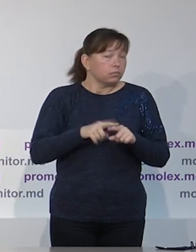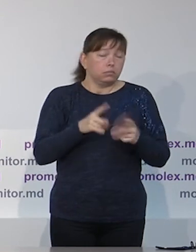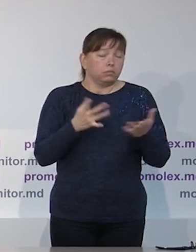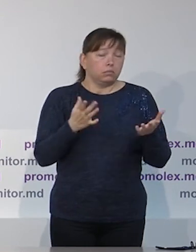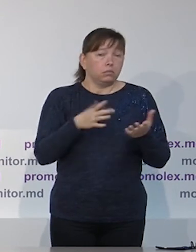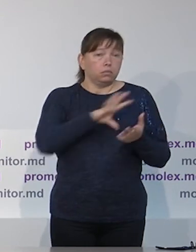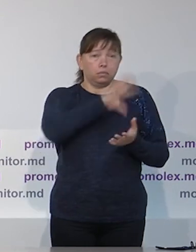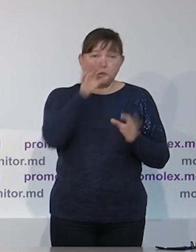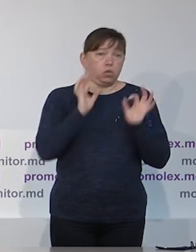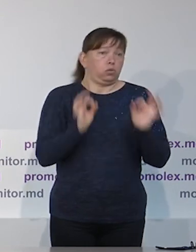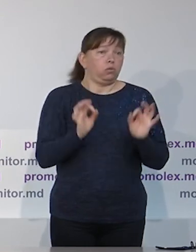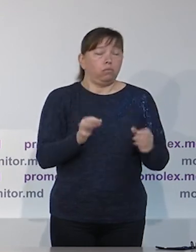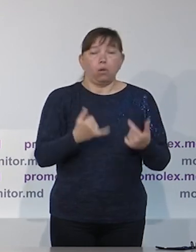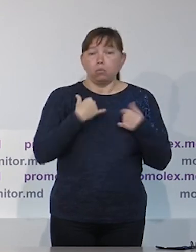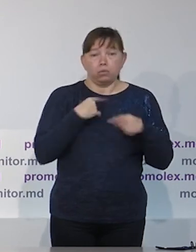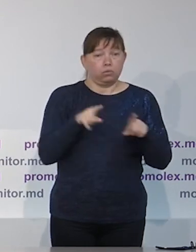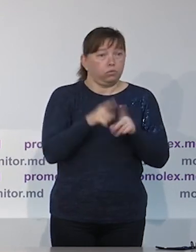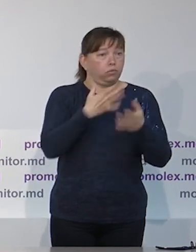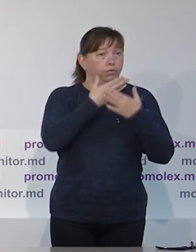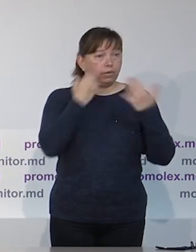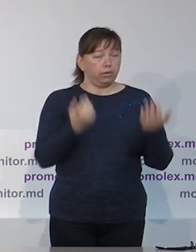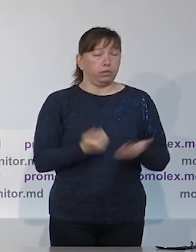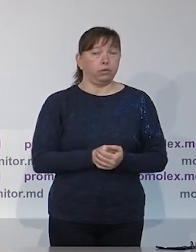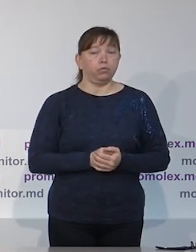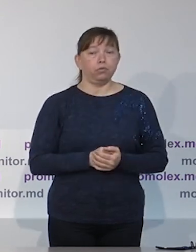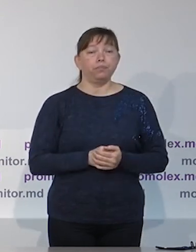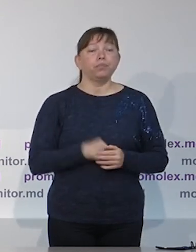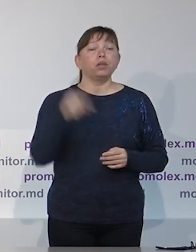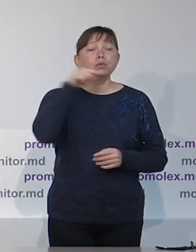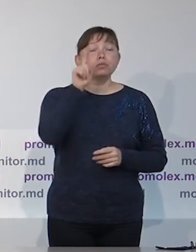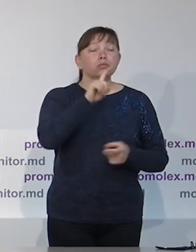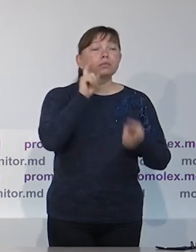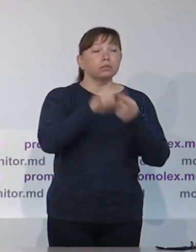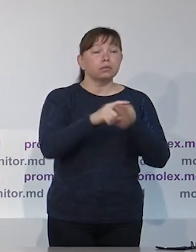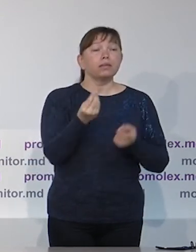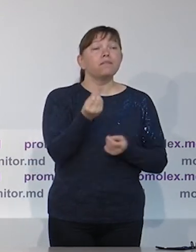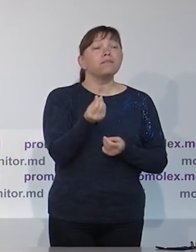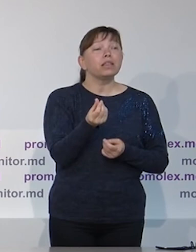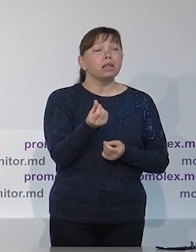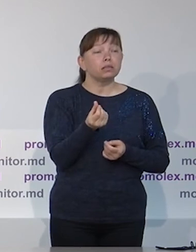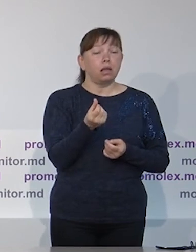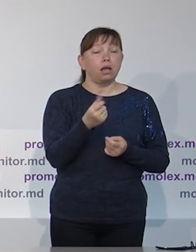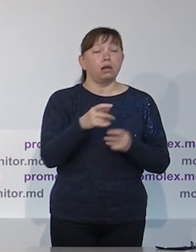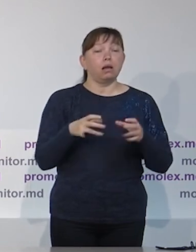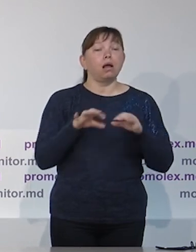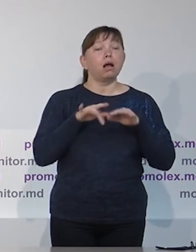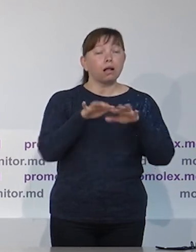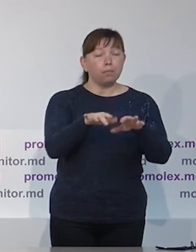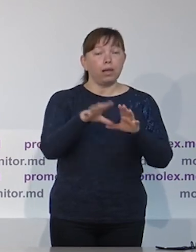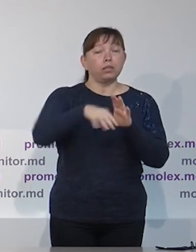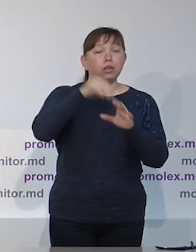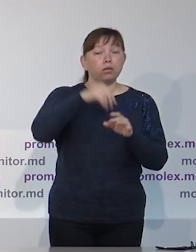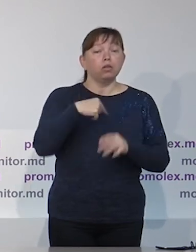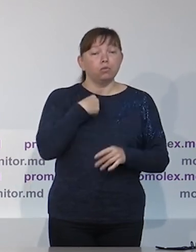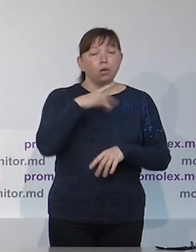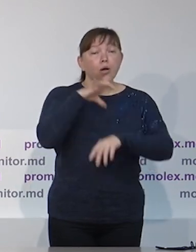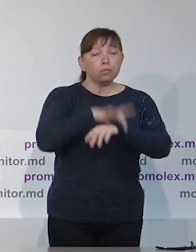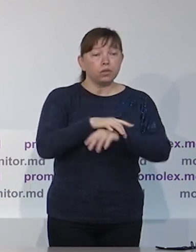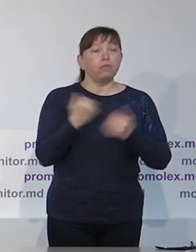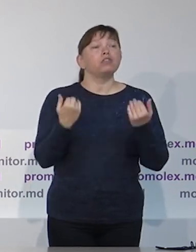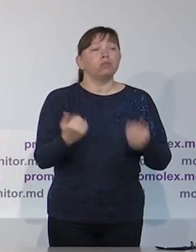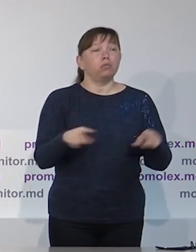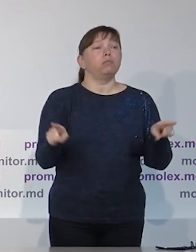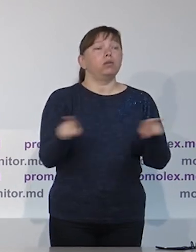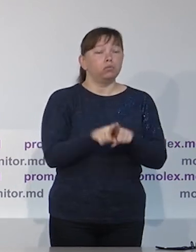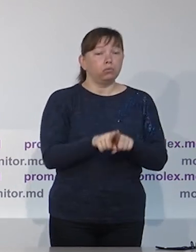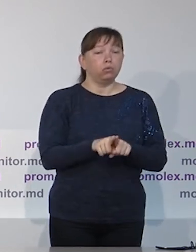ЦИК и получает таким образом возможность участвовать в выборах. Это международная практика, широко распространенная